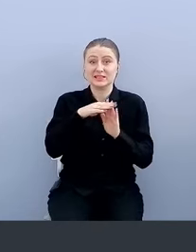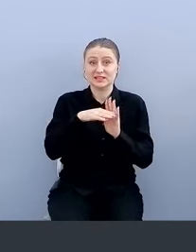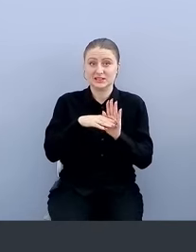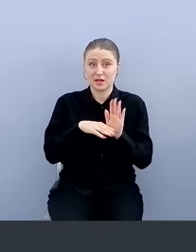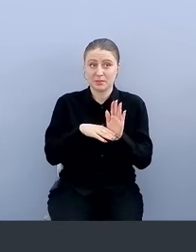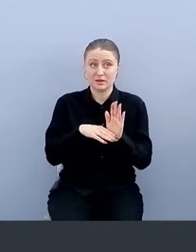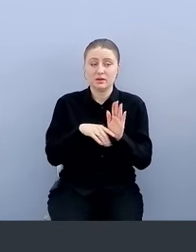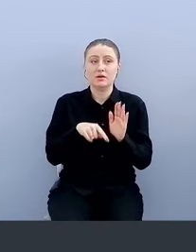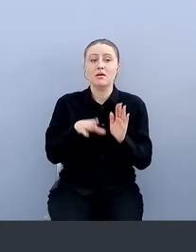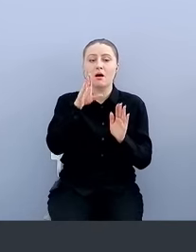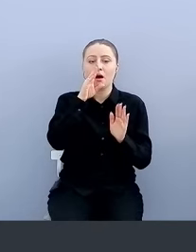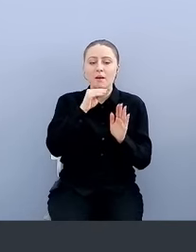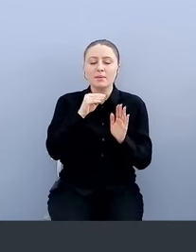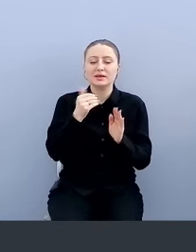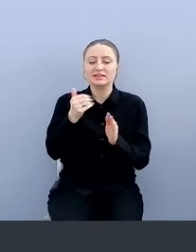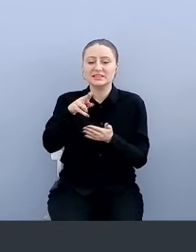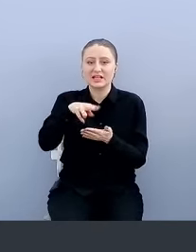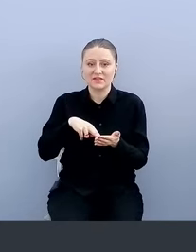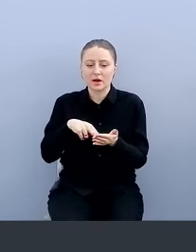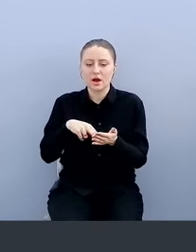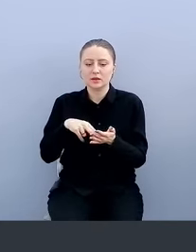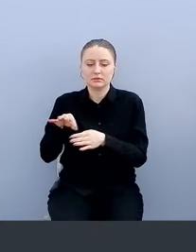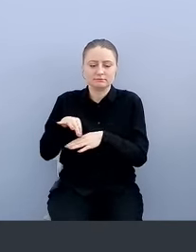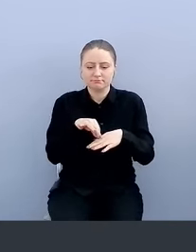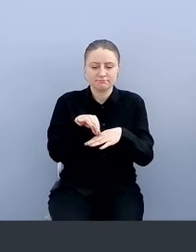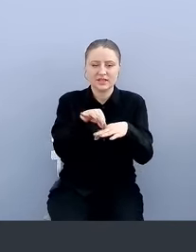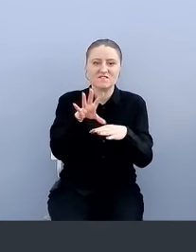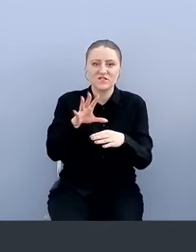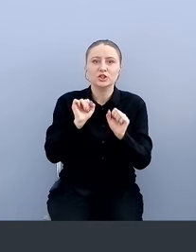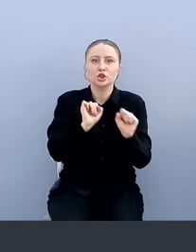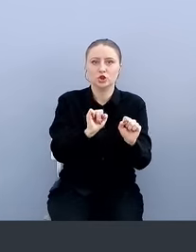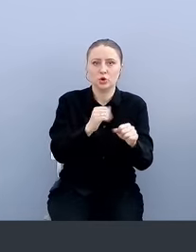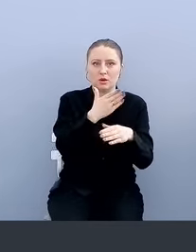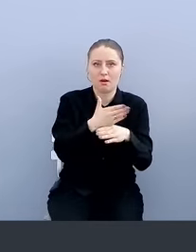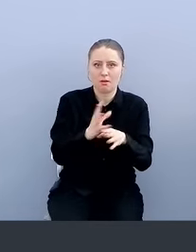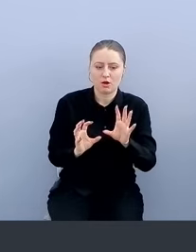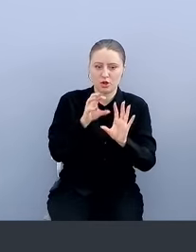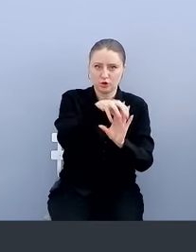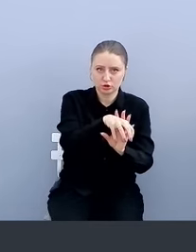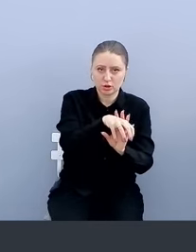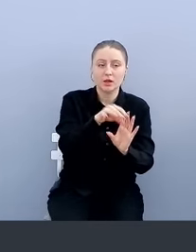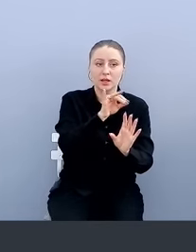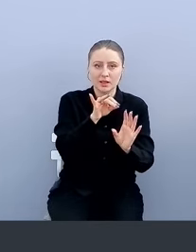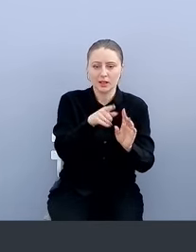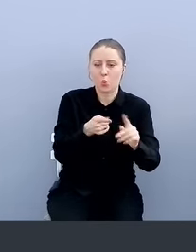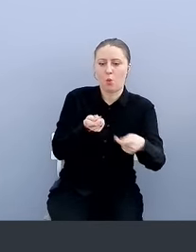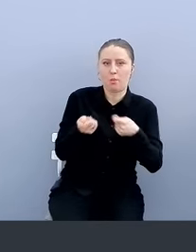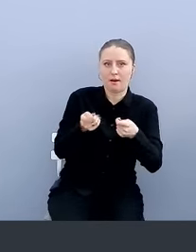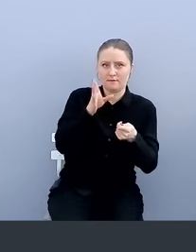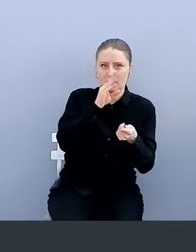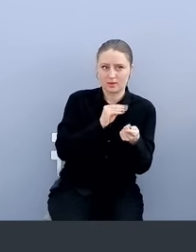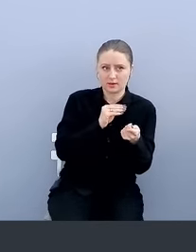довозит сертификаты в защищенные хранилища и, соответственно, управляет ими.